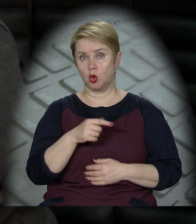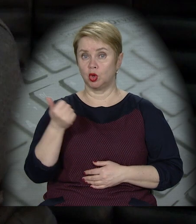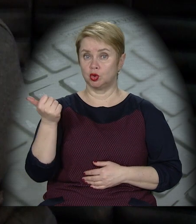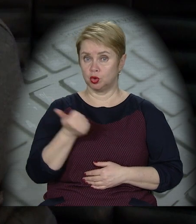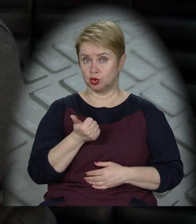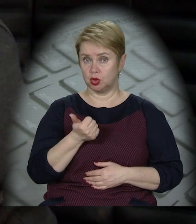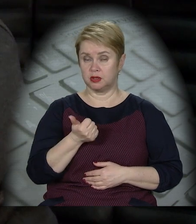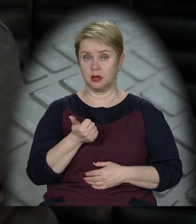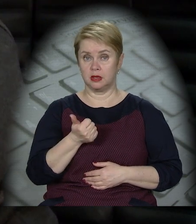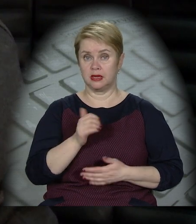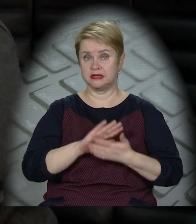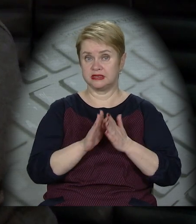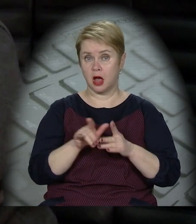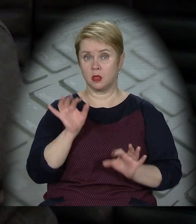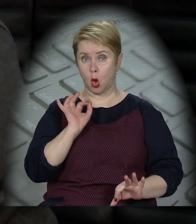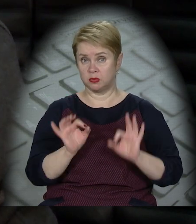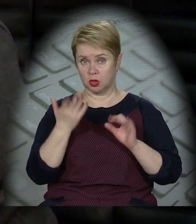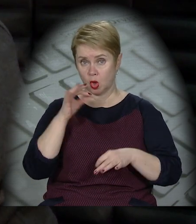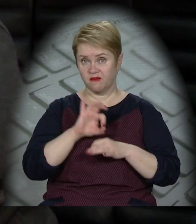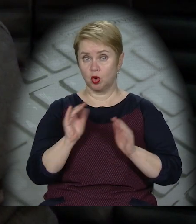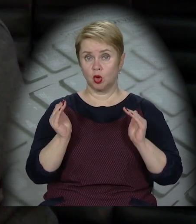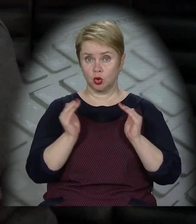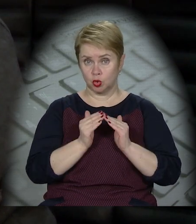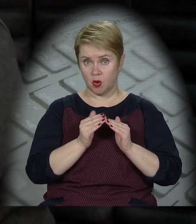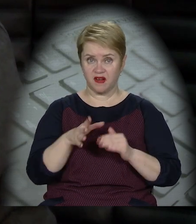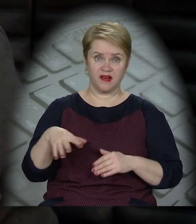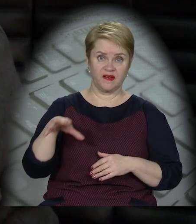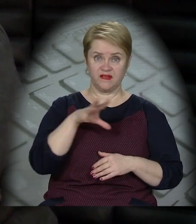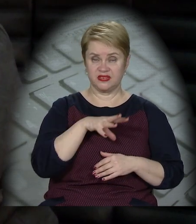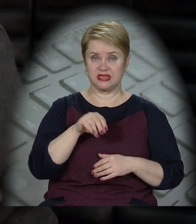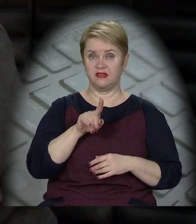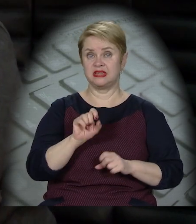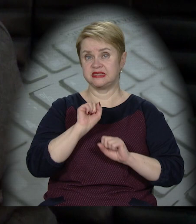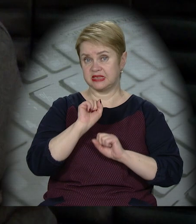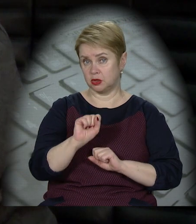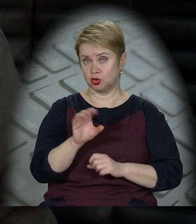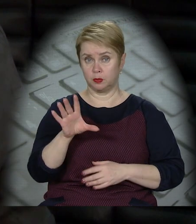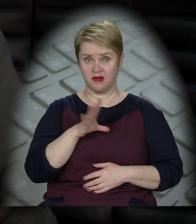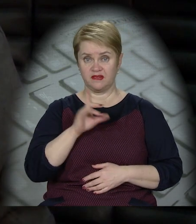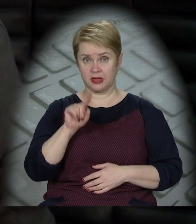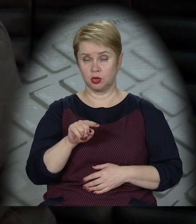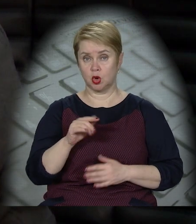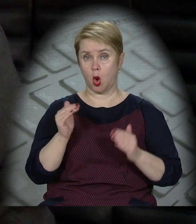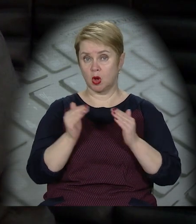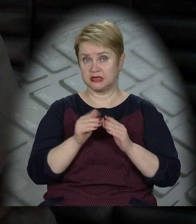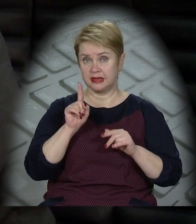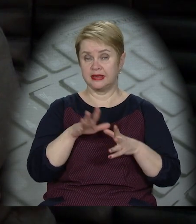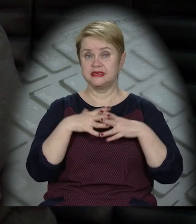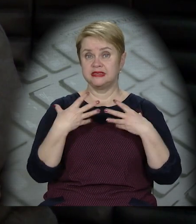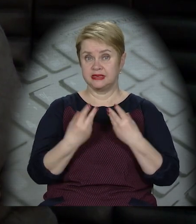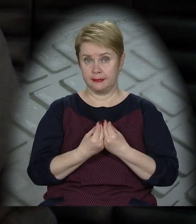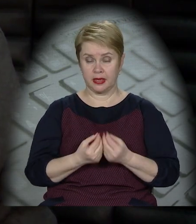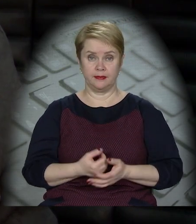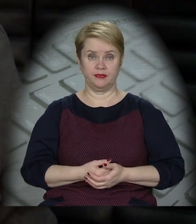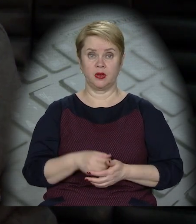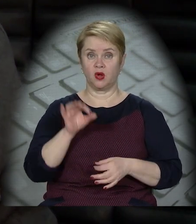тижня стан їх нормалізується, коли вони хворіють вдома. Але всі незахищені, які бувають в тих же оселях, в тих же сім'ях,